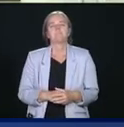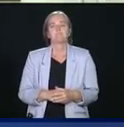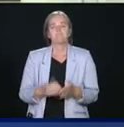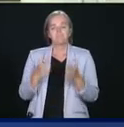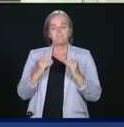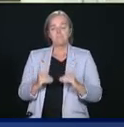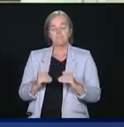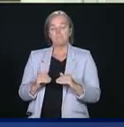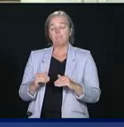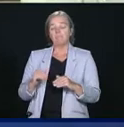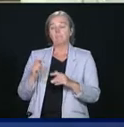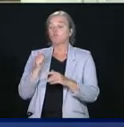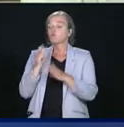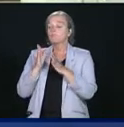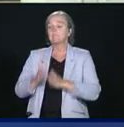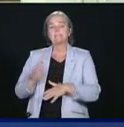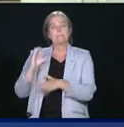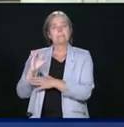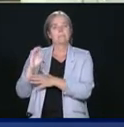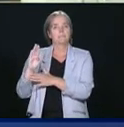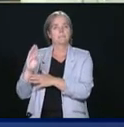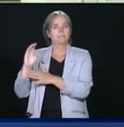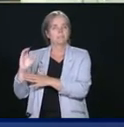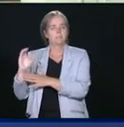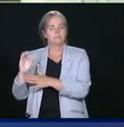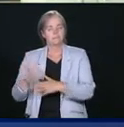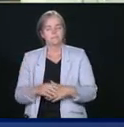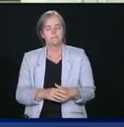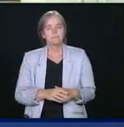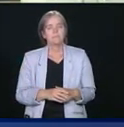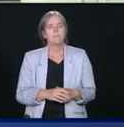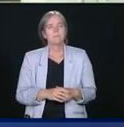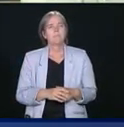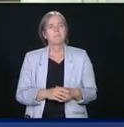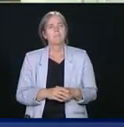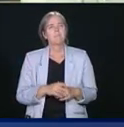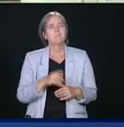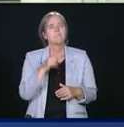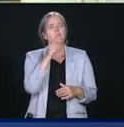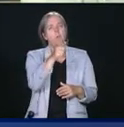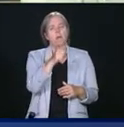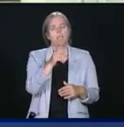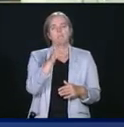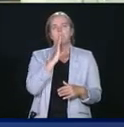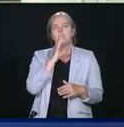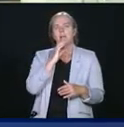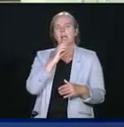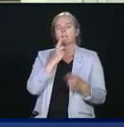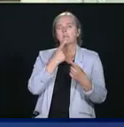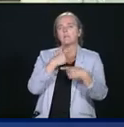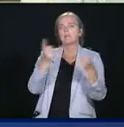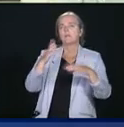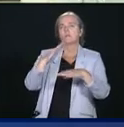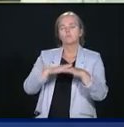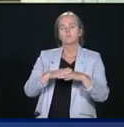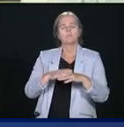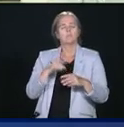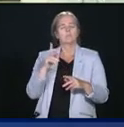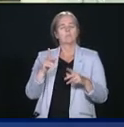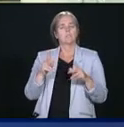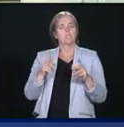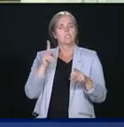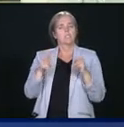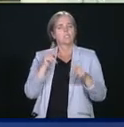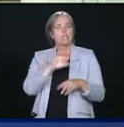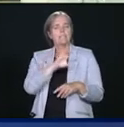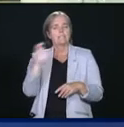Question. Bonjour, M. le Premier ministre. Vous parlez aujourd'hui aux Canadiens noirs. Vous